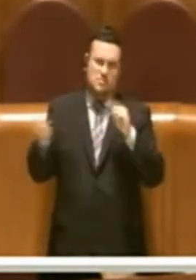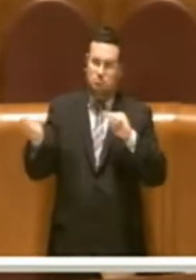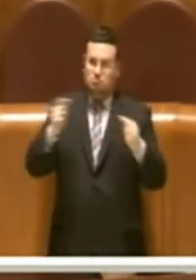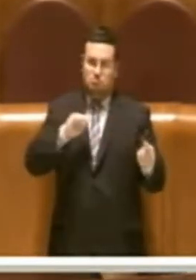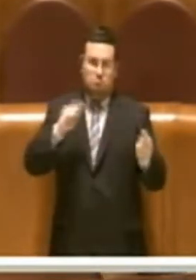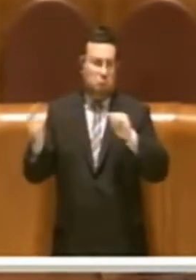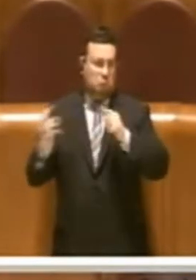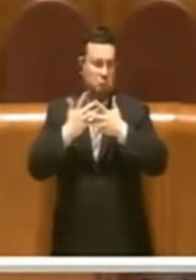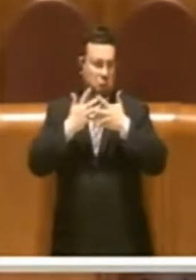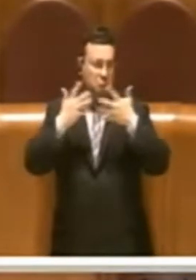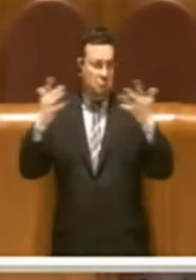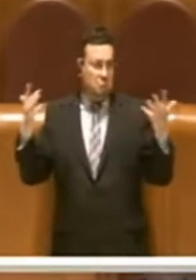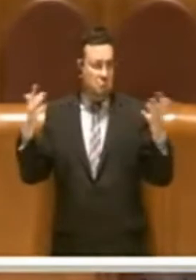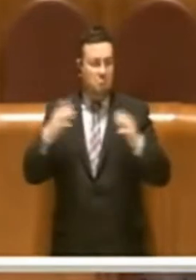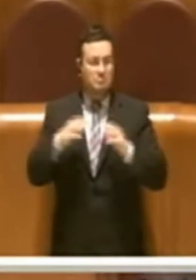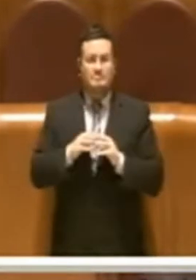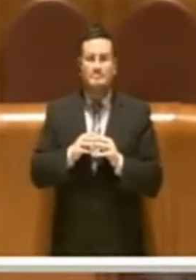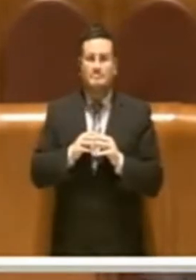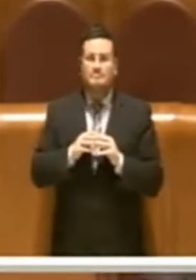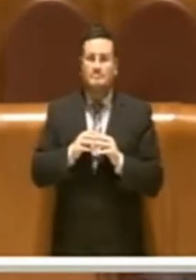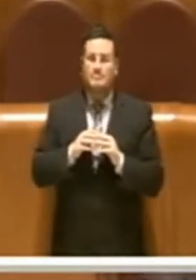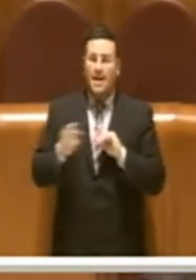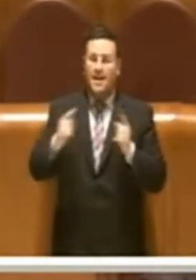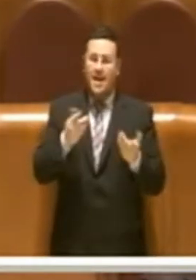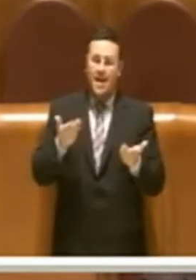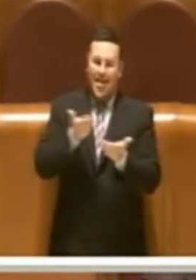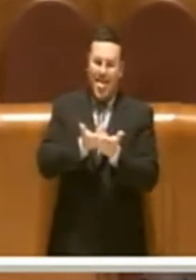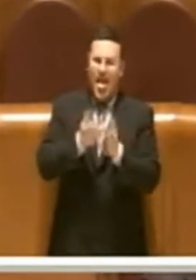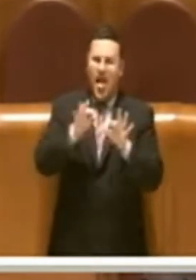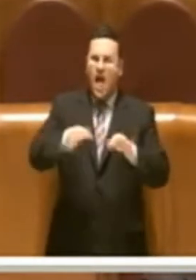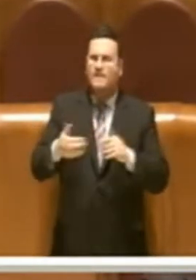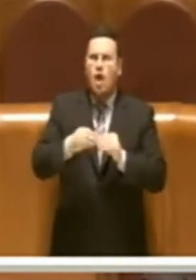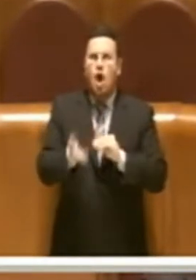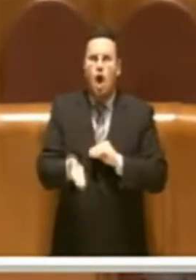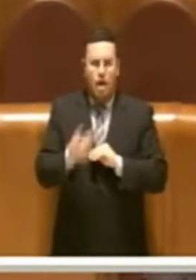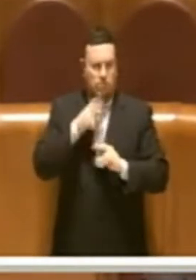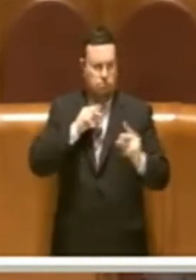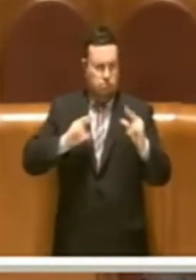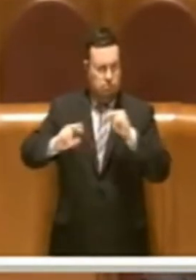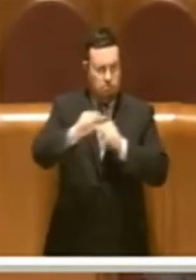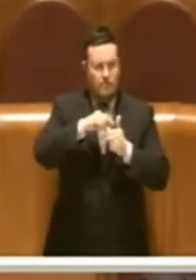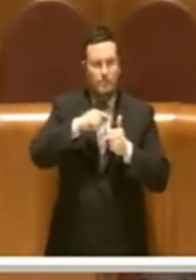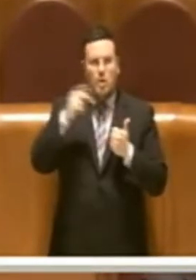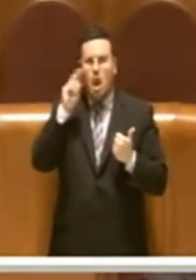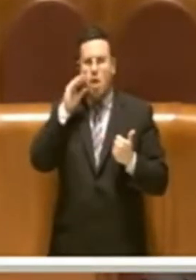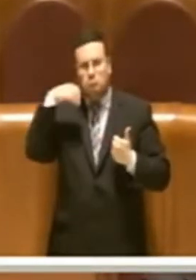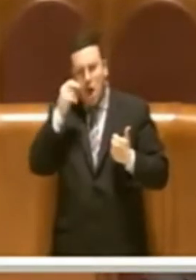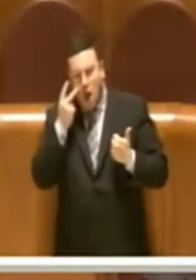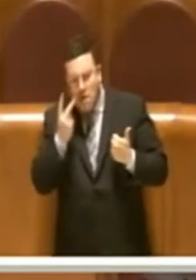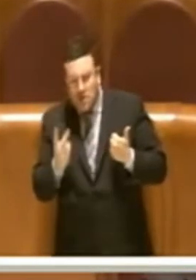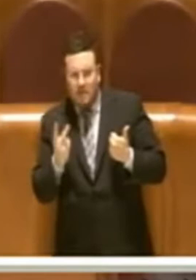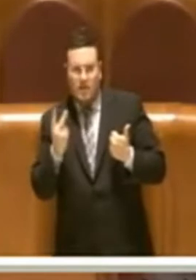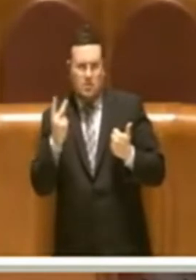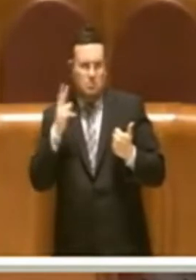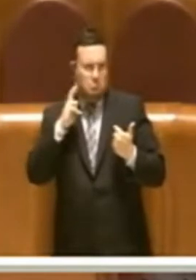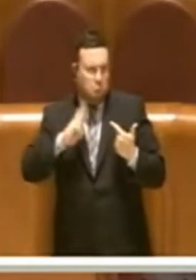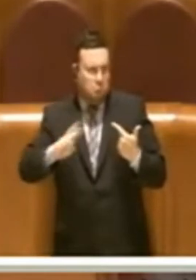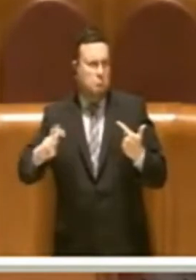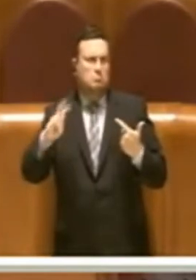delle modalità con cui questa variazione è approdata in aula, abbiamo fatto delle osservazioni anche come maggioranza, condivise con